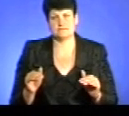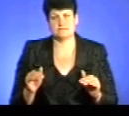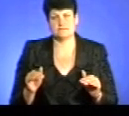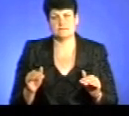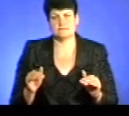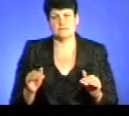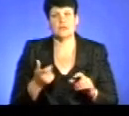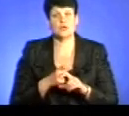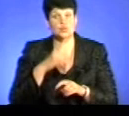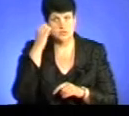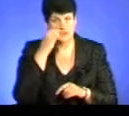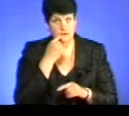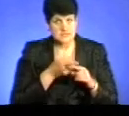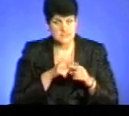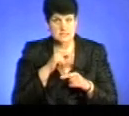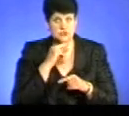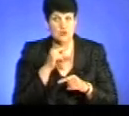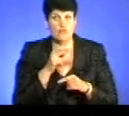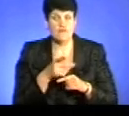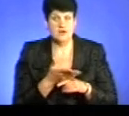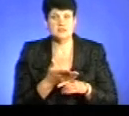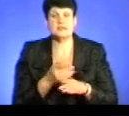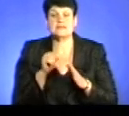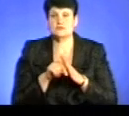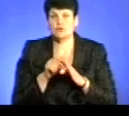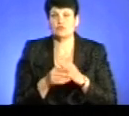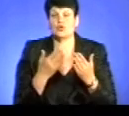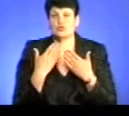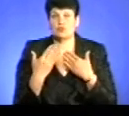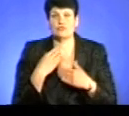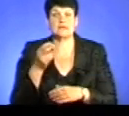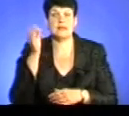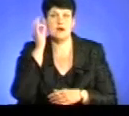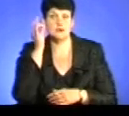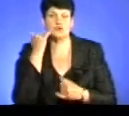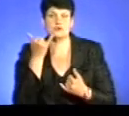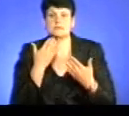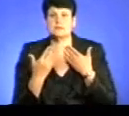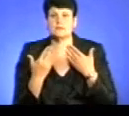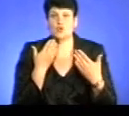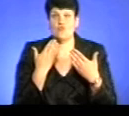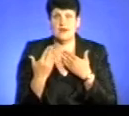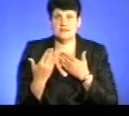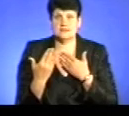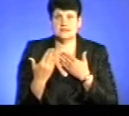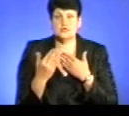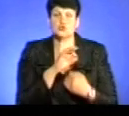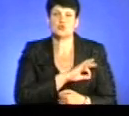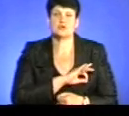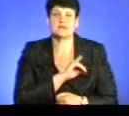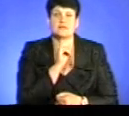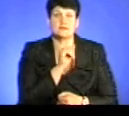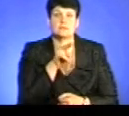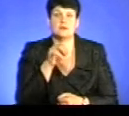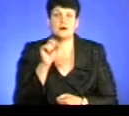Дуже вам дякую за це зауваження, дякую за розмову, цікаво змістовну. Глядачам нагадую, сьогодні ми спілкувалися із юристом Іваном